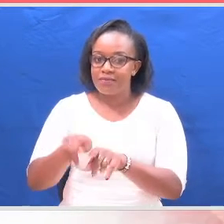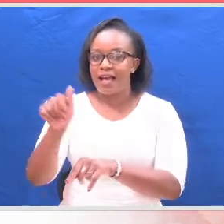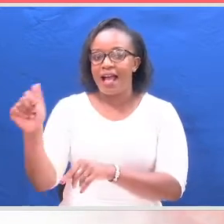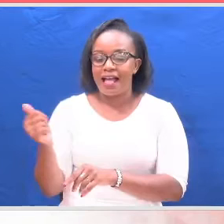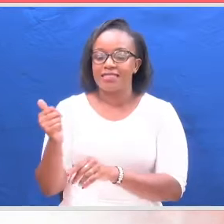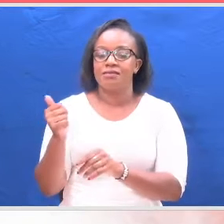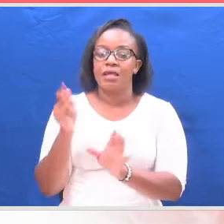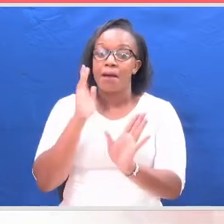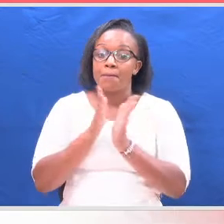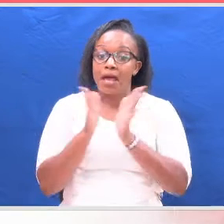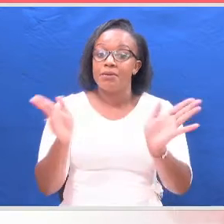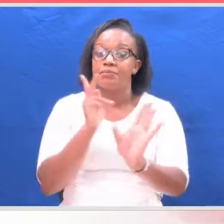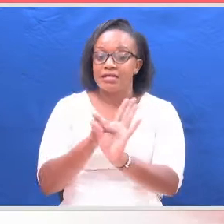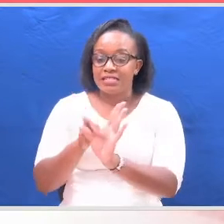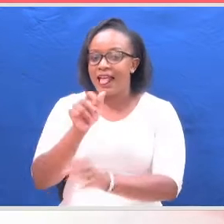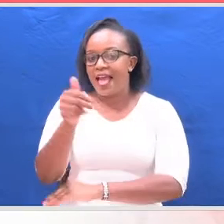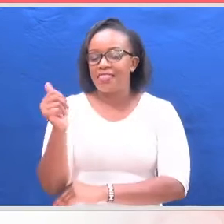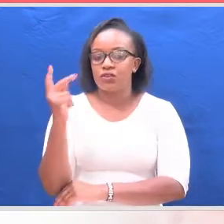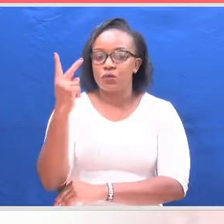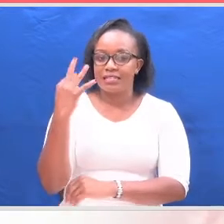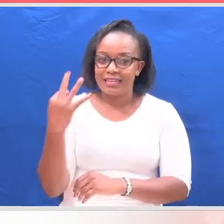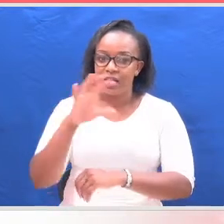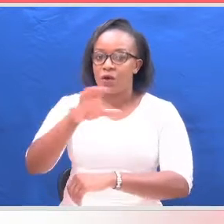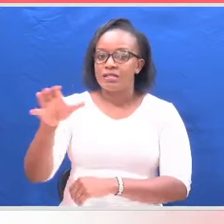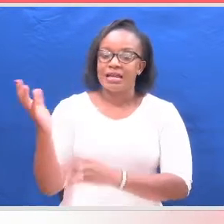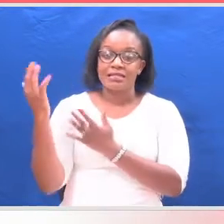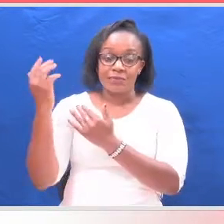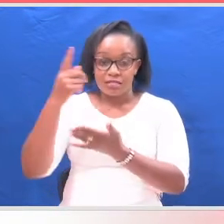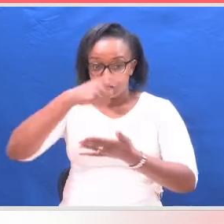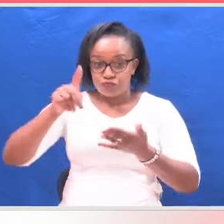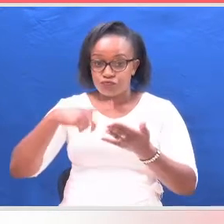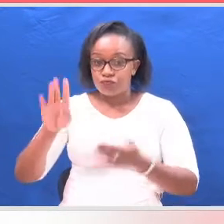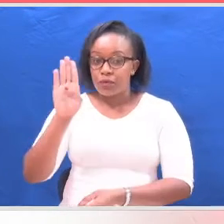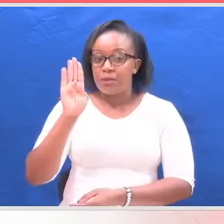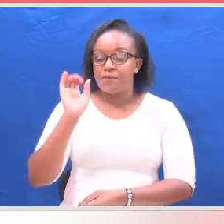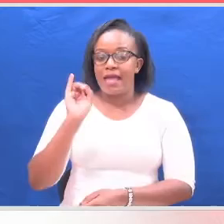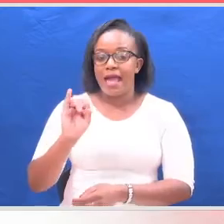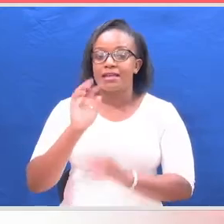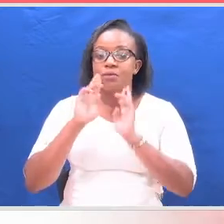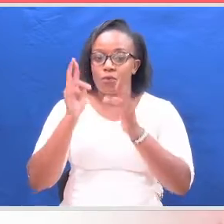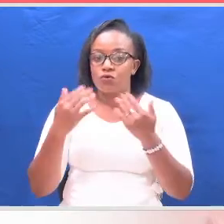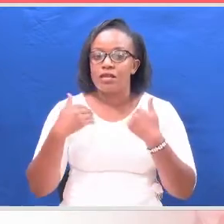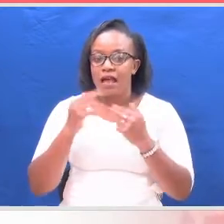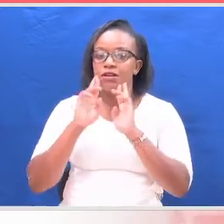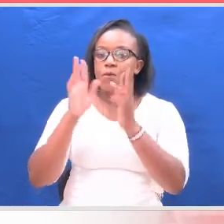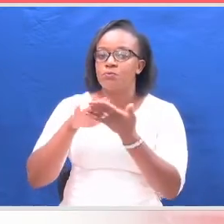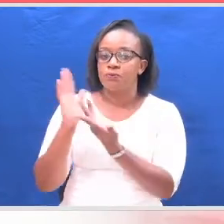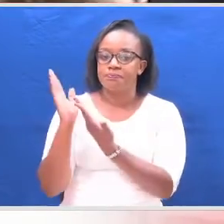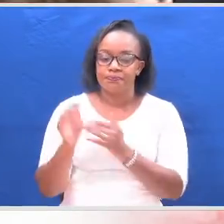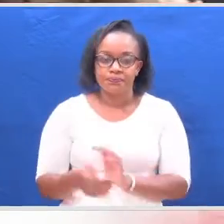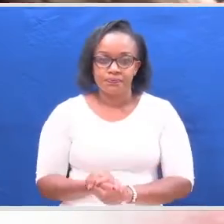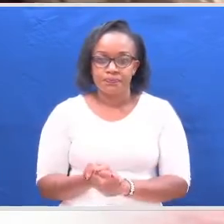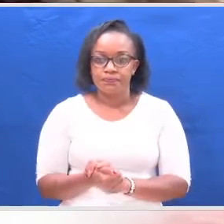zinafa kupitisha mswada huo kama na vutuarifu mwana habari wetu wa masole ya siyasa Josh Onsari.